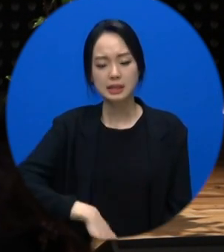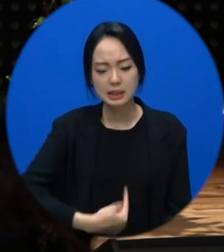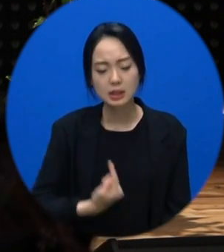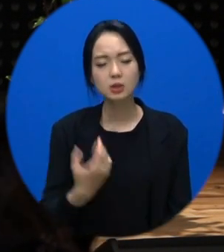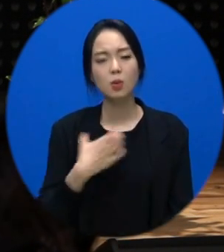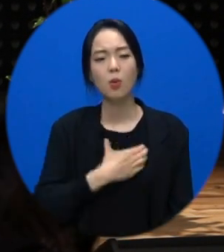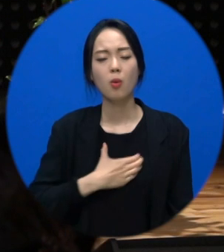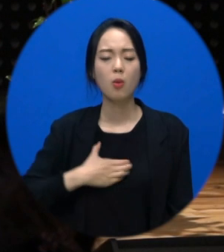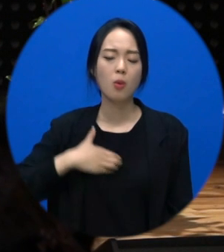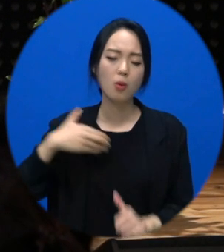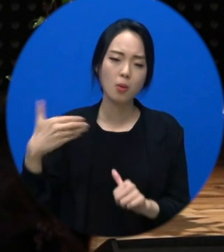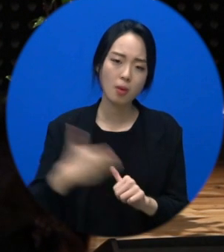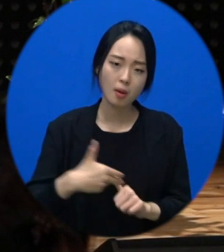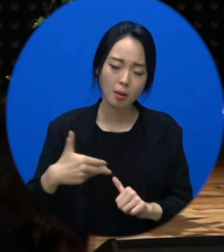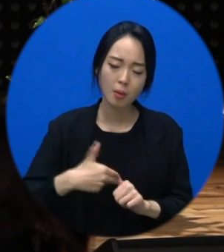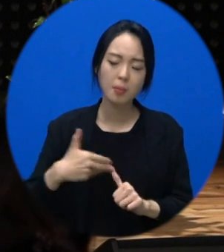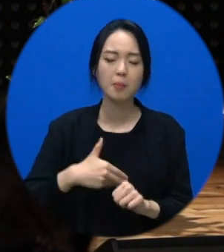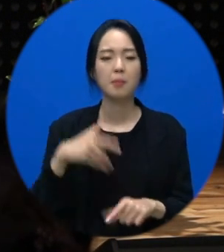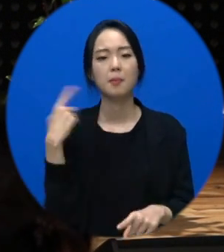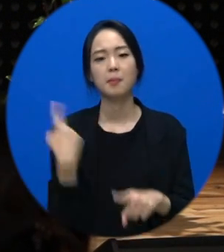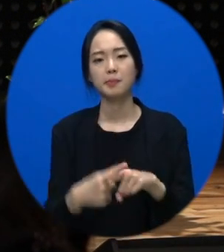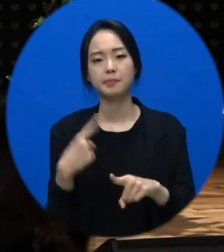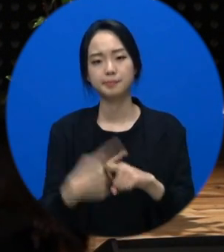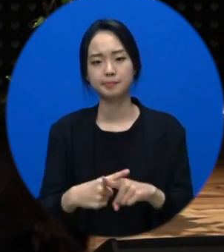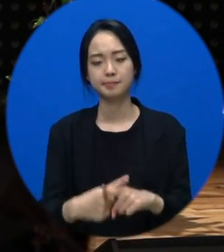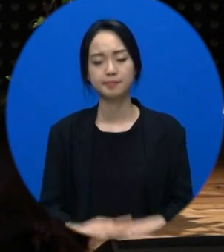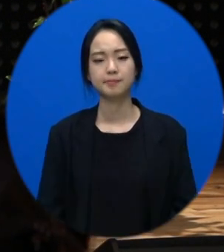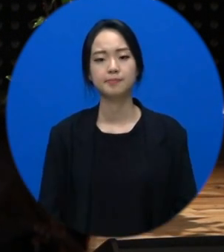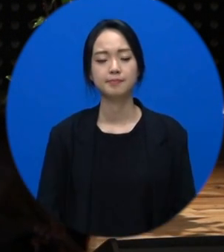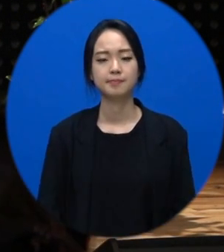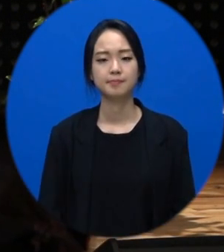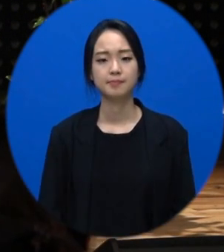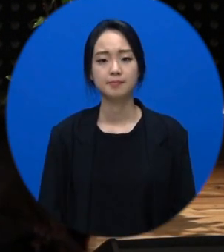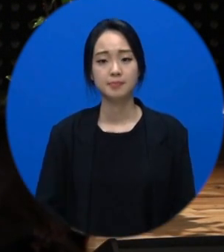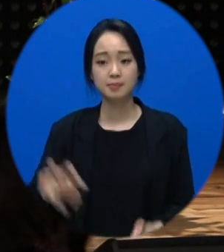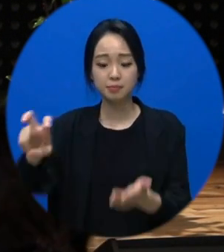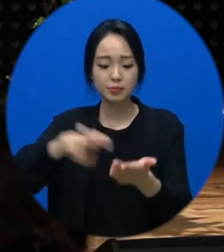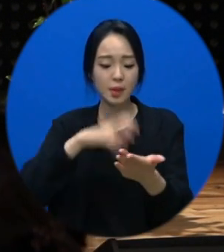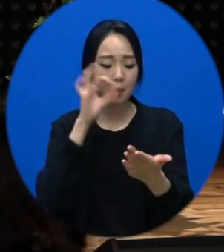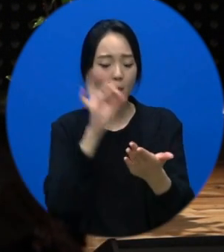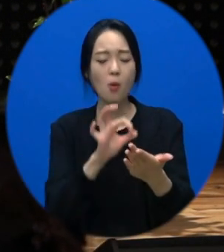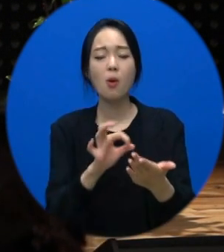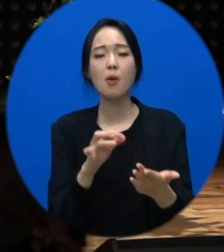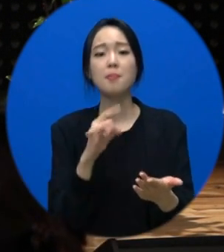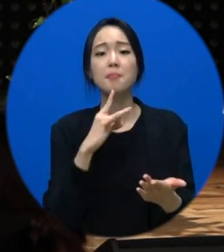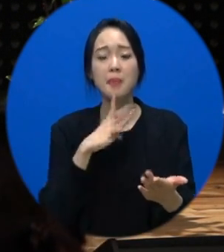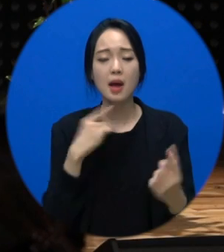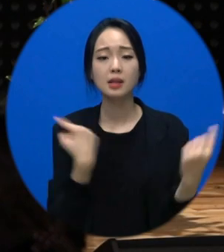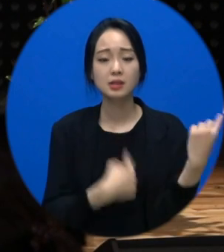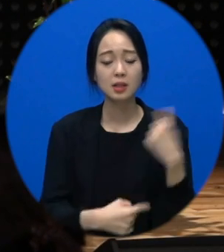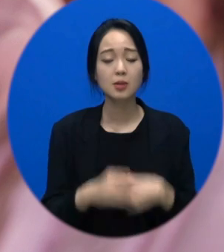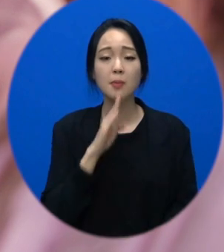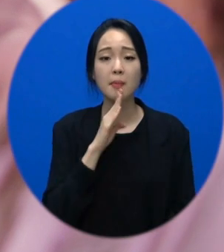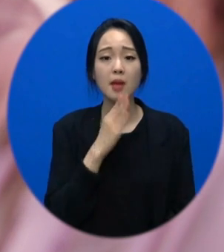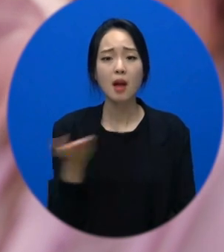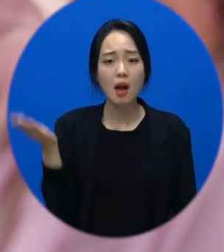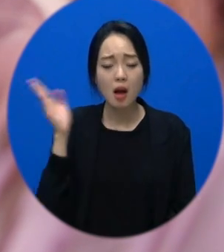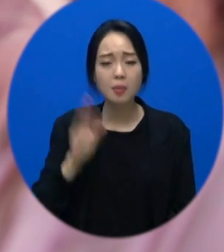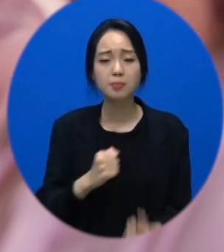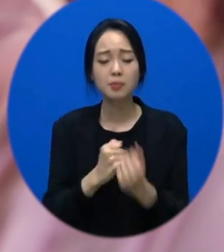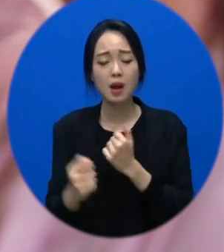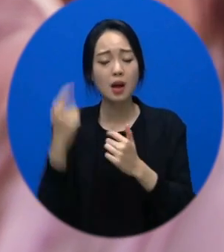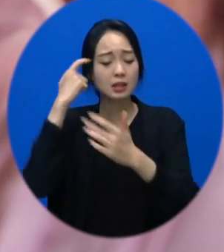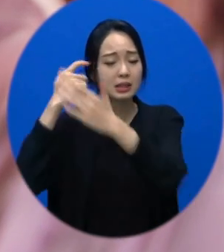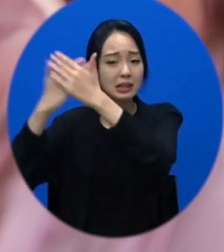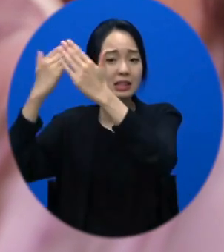내가 나를 칼로 쑤시는 거죠. 내 상처를. 그거 본 것만 해도 상처인데 이것만 해도 얼마나 큰 상처예요. 왜